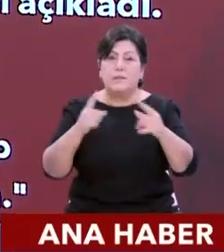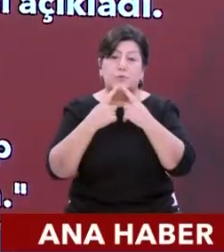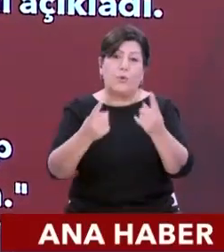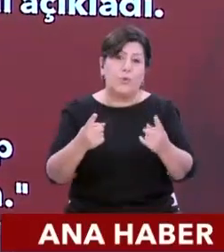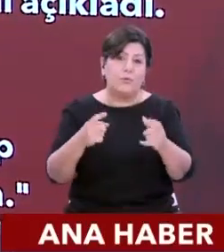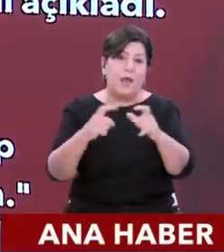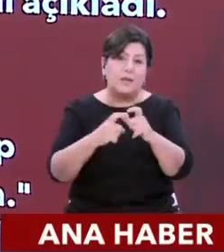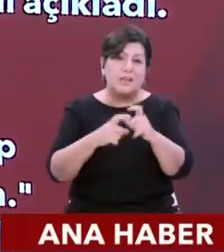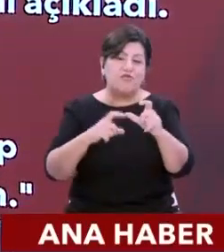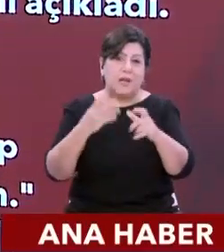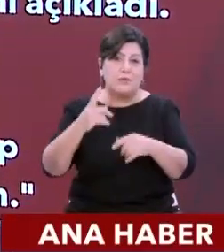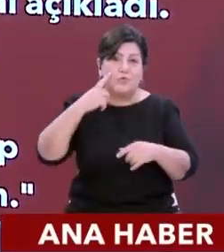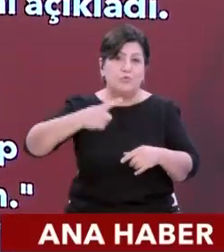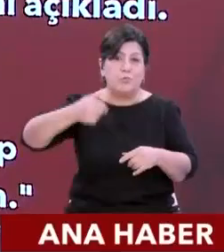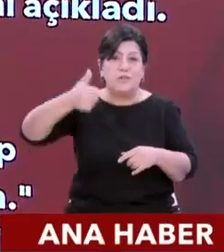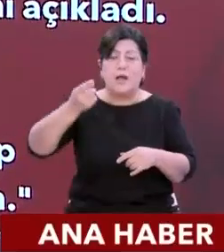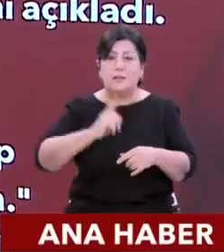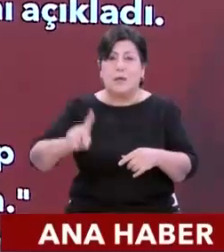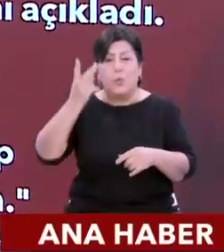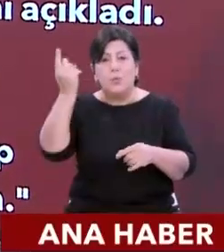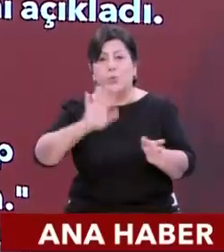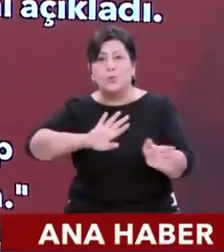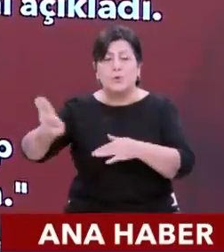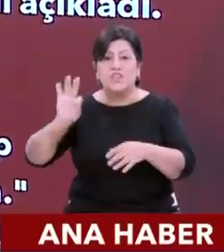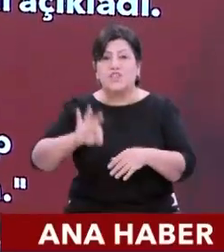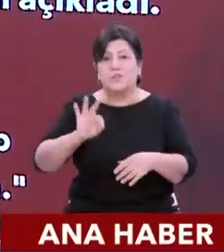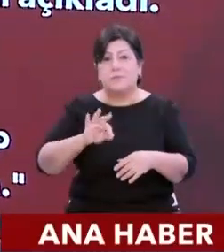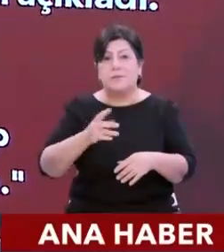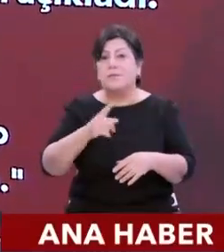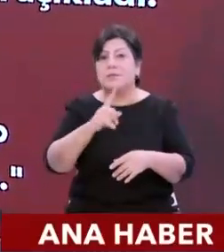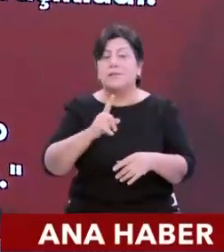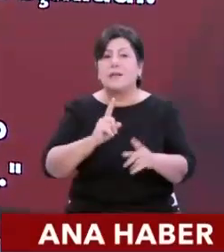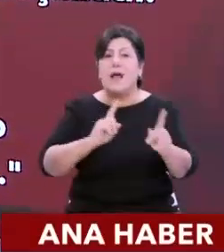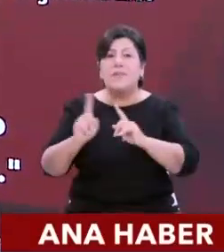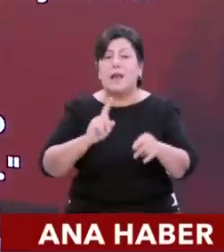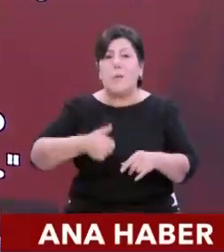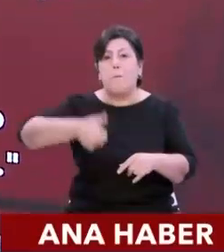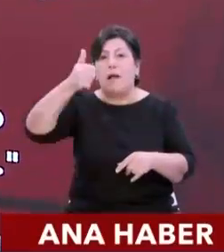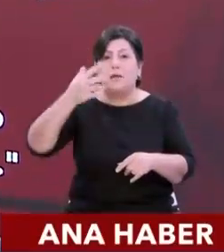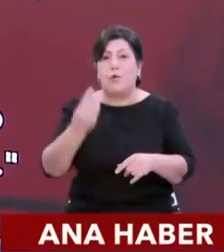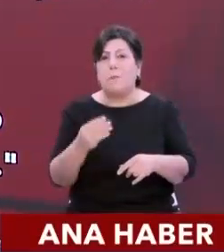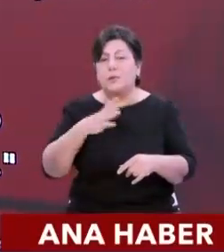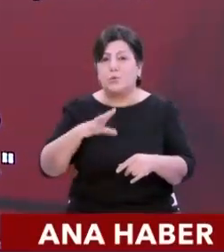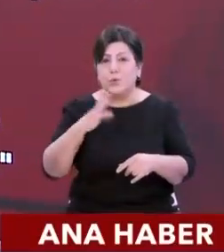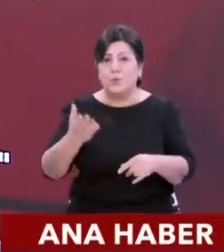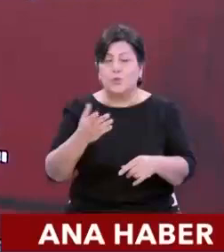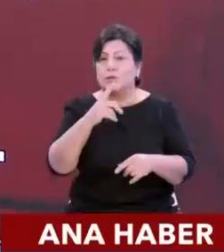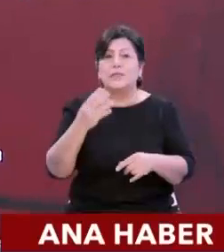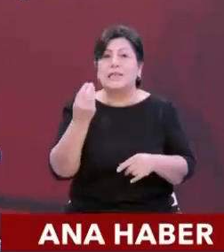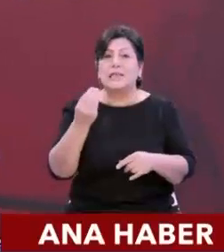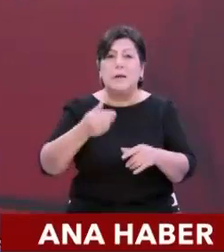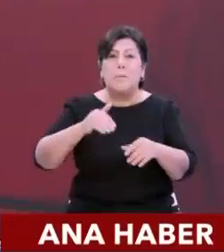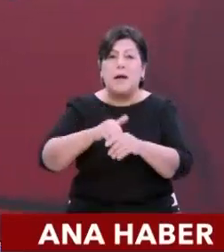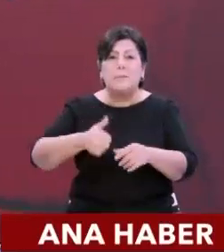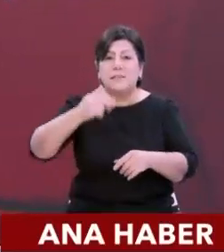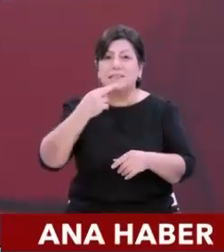Ersan Şen Cumhurbaşkanlığı adaylığını unuttu. Şimdi artık Adalet Bakanı olmak istiyor. Peki Akşener'in söz